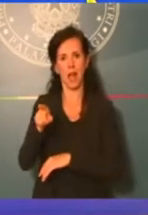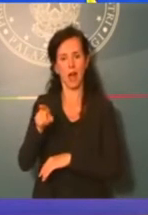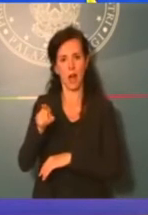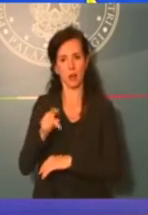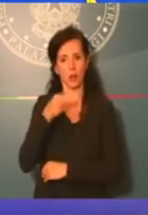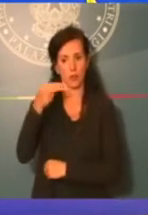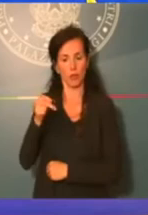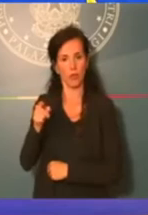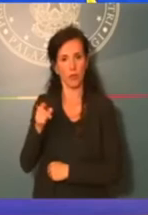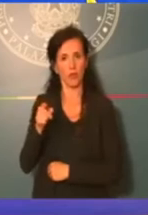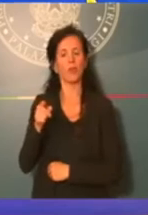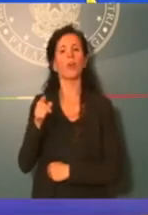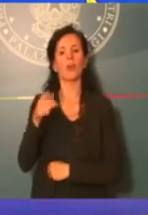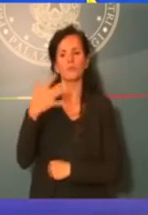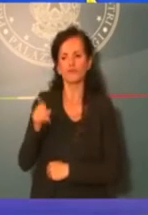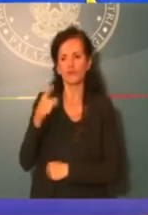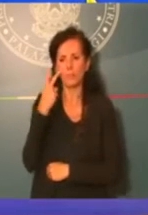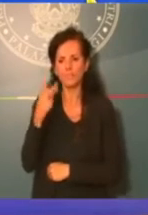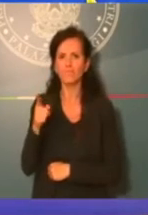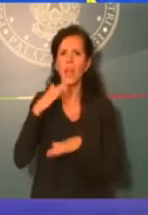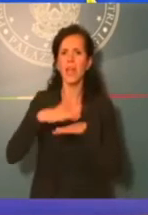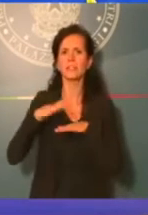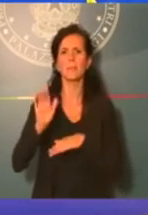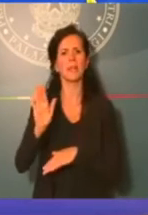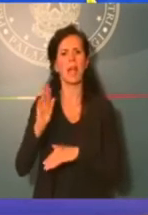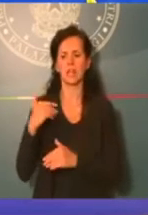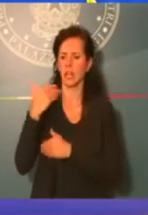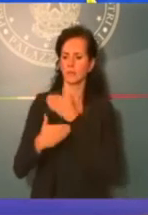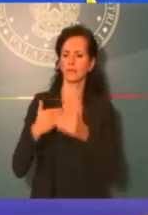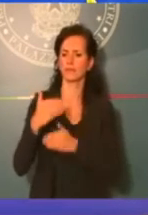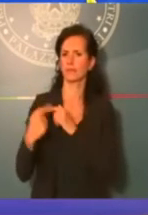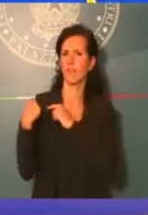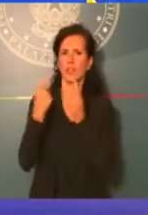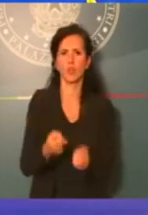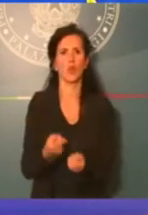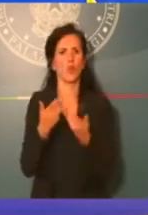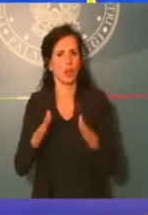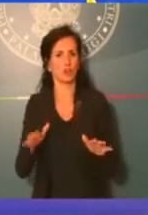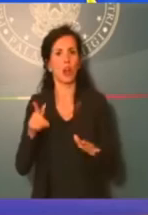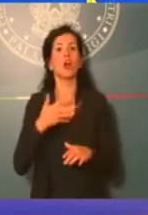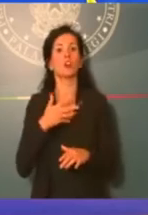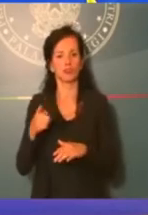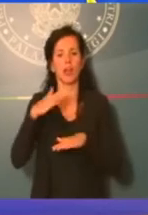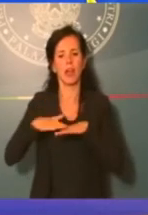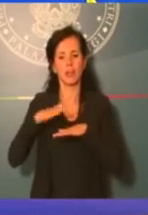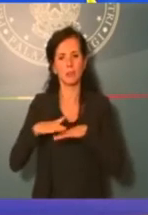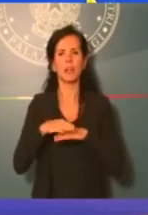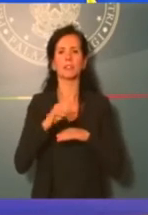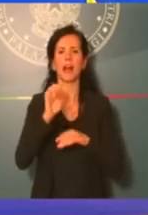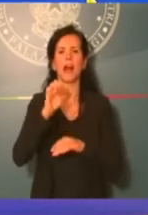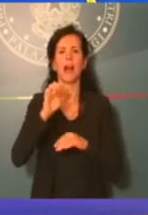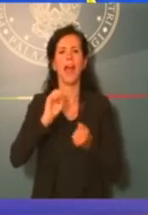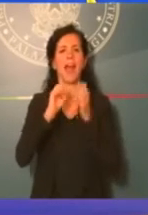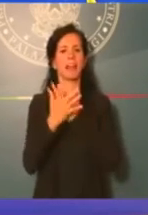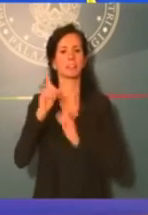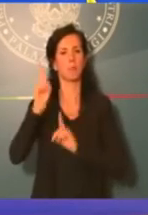scia dell'esperienza già maturata. Abbiamo già ormai una certa esperienza, l'Expo Milano, da ultimo il Ponte